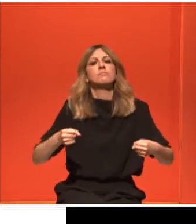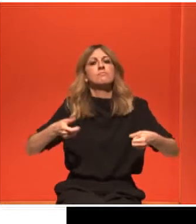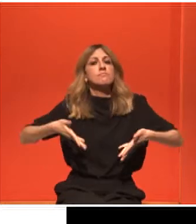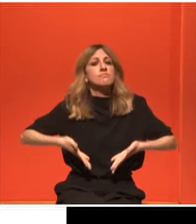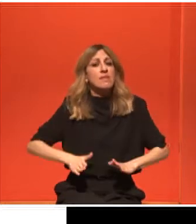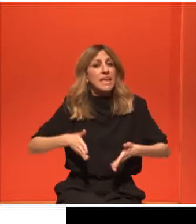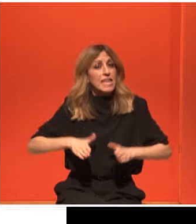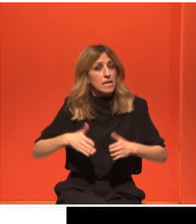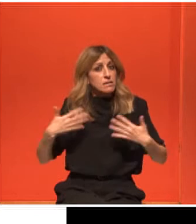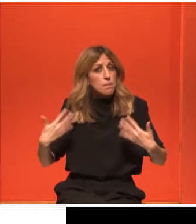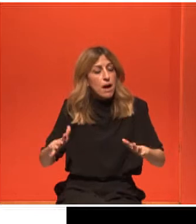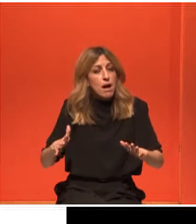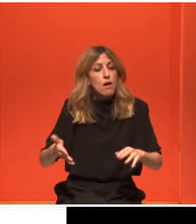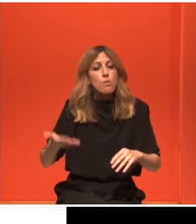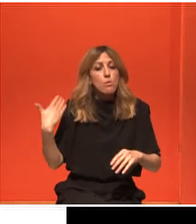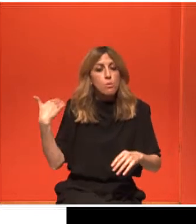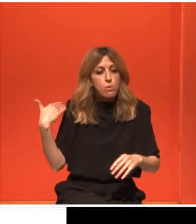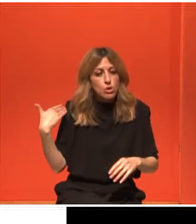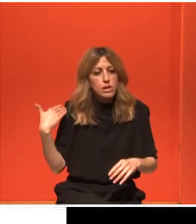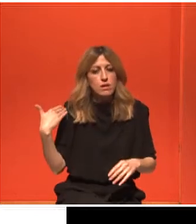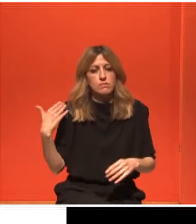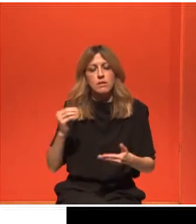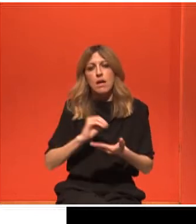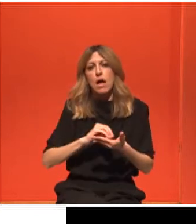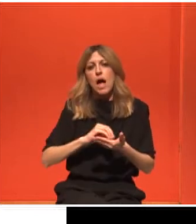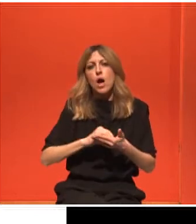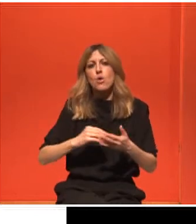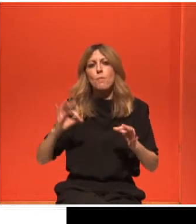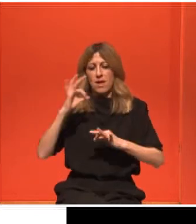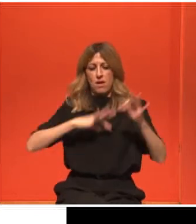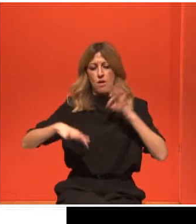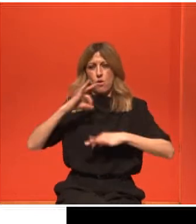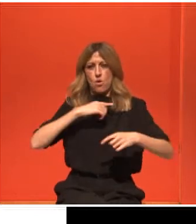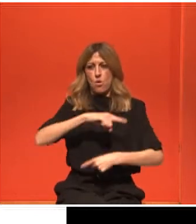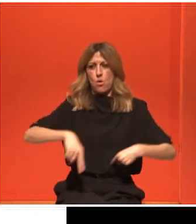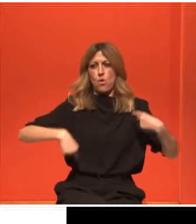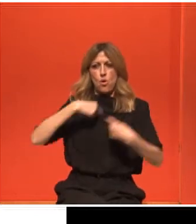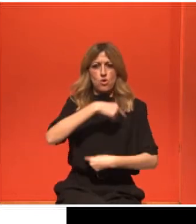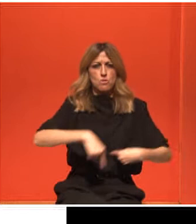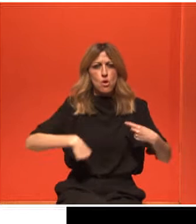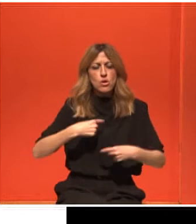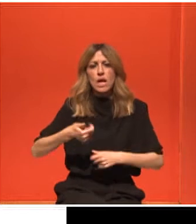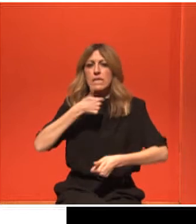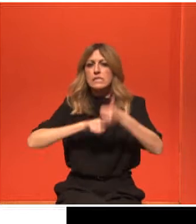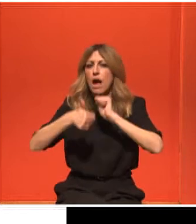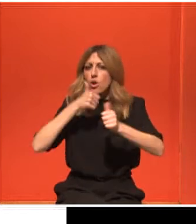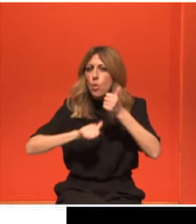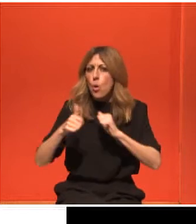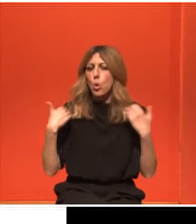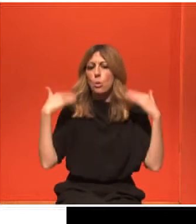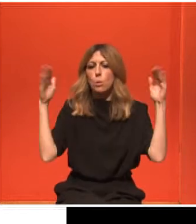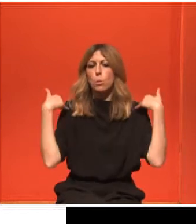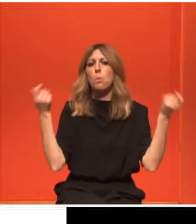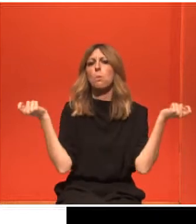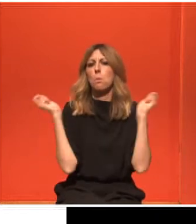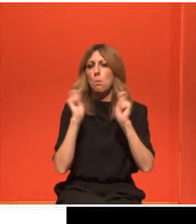εμεινόπαυση, το ιστορικό της ορμονικής υποκατάστασης, το αλκοόλ, η έλλειψη άσκησης και το κάπνισμα. Αυτοί